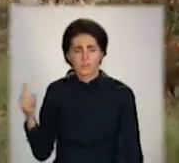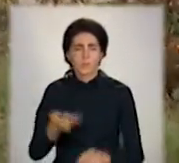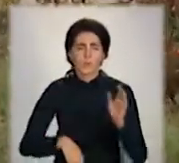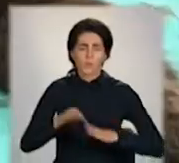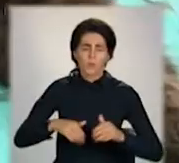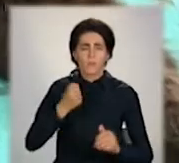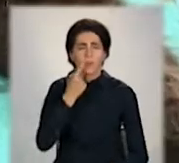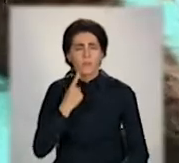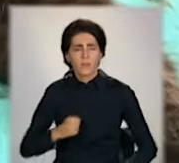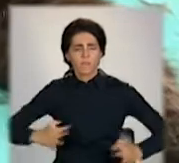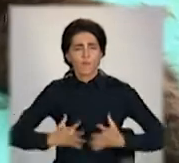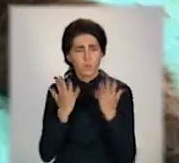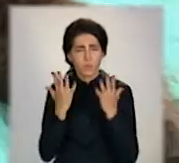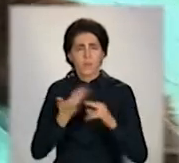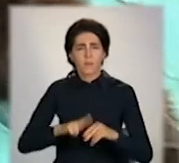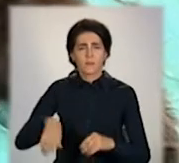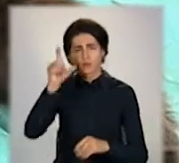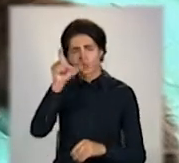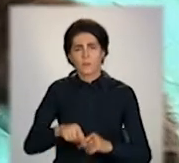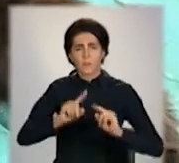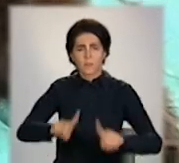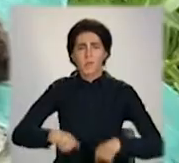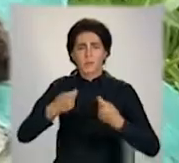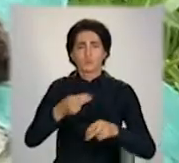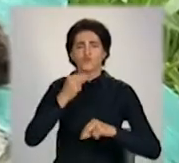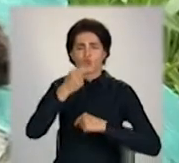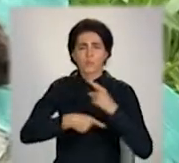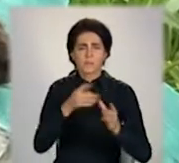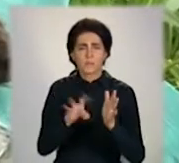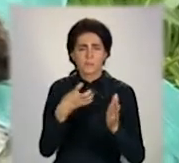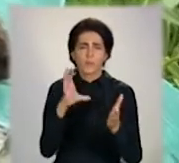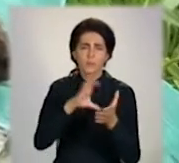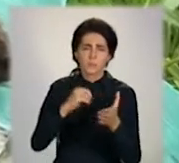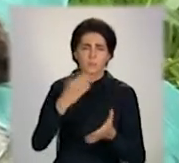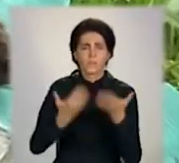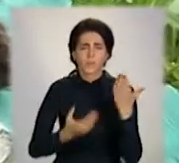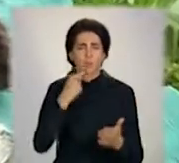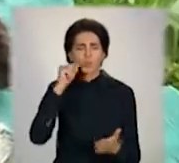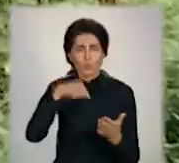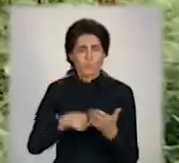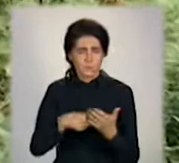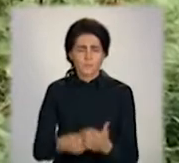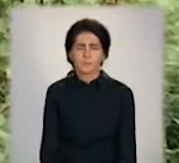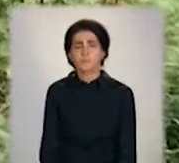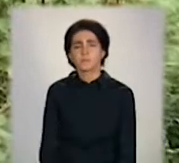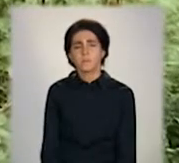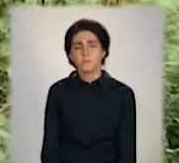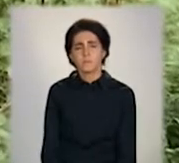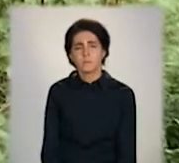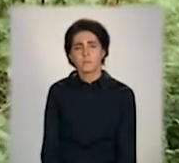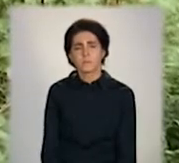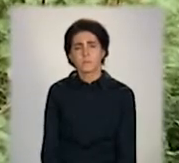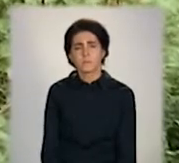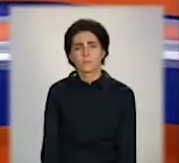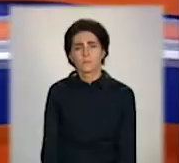тече та збудливість. Людині цей вірус передається через подряпи, неукус та слину. Олена Успенська, Володимир Краснов, телеканал